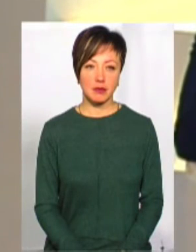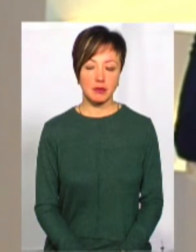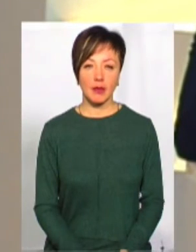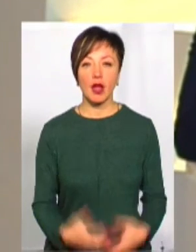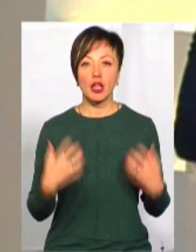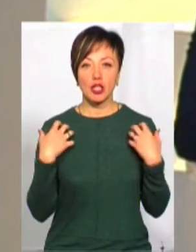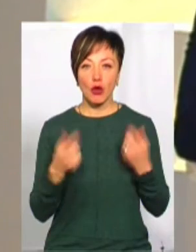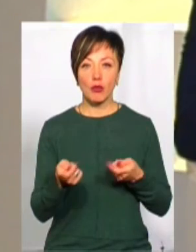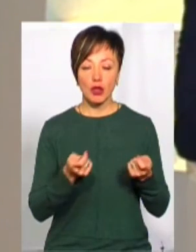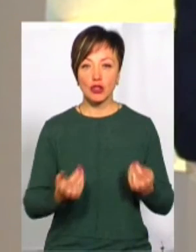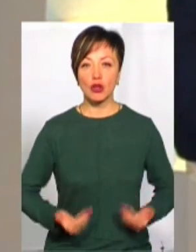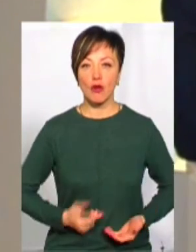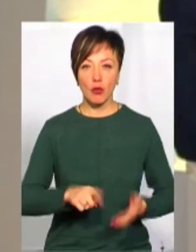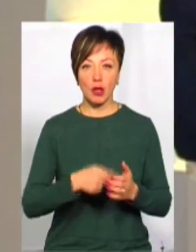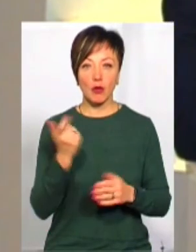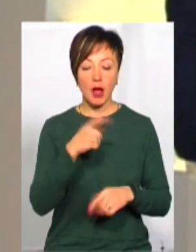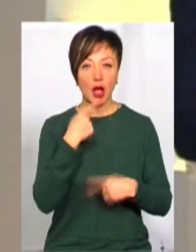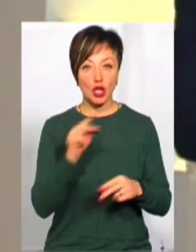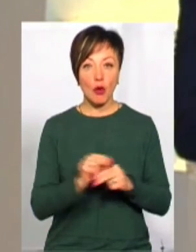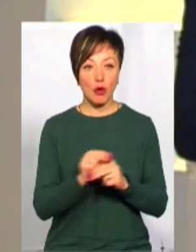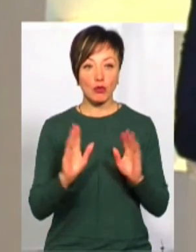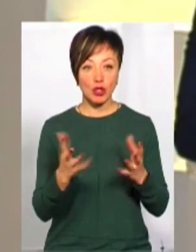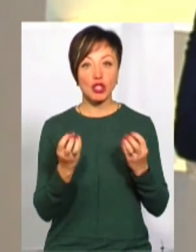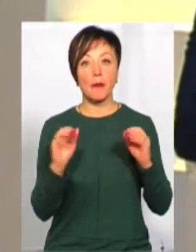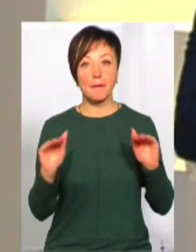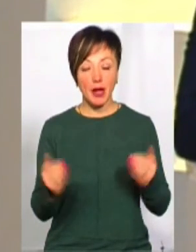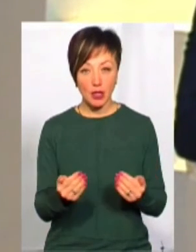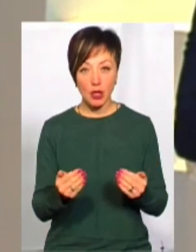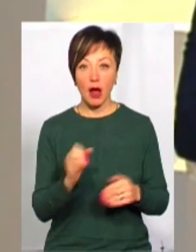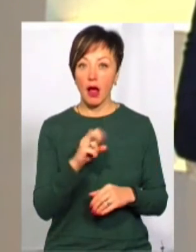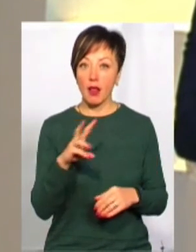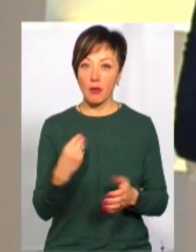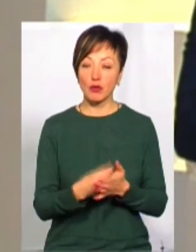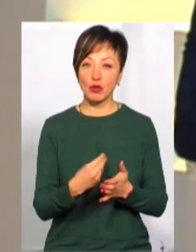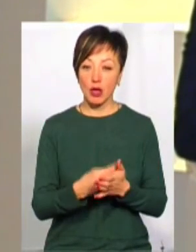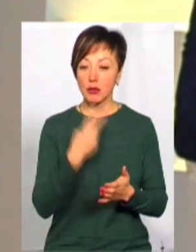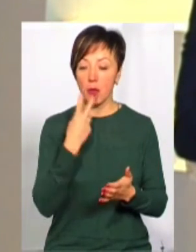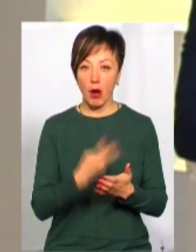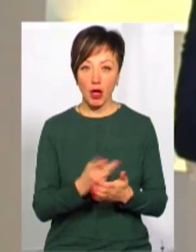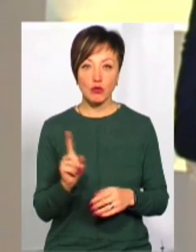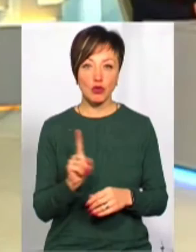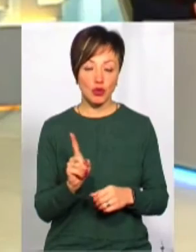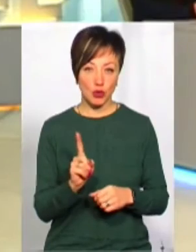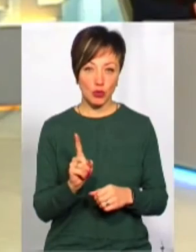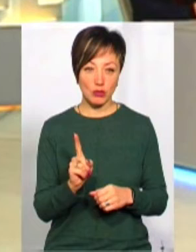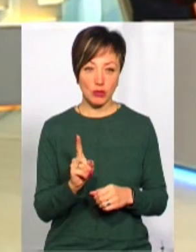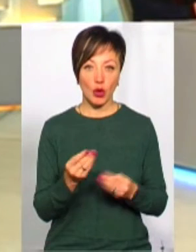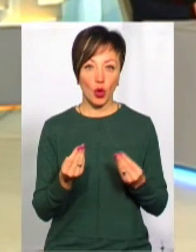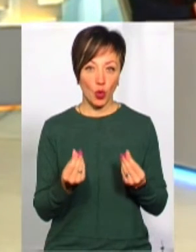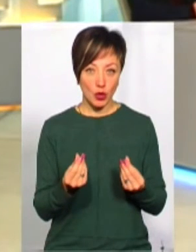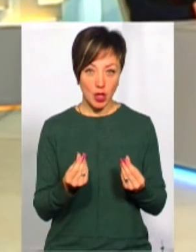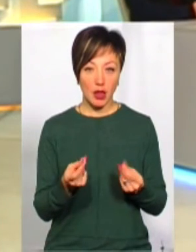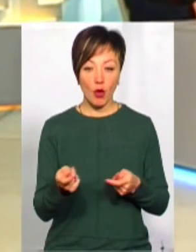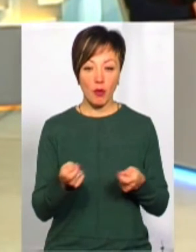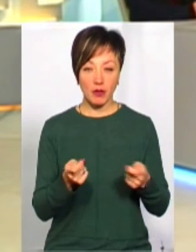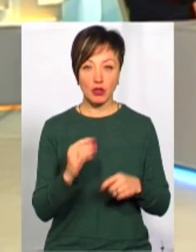Начальник управління житлового комунального господарства каже, що ремонтів буде ще менше. Проте в бюджеті бачимо, що грошей